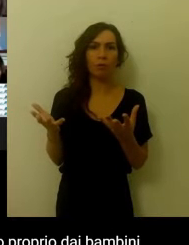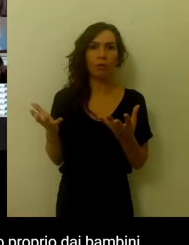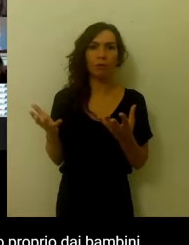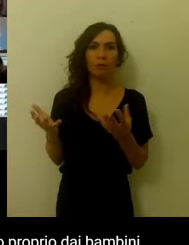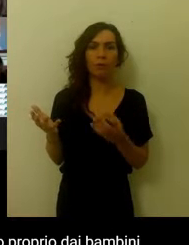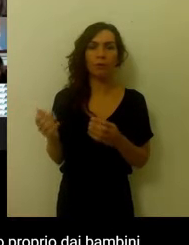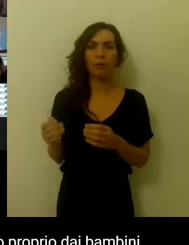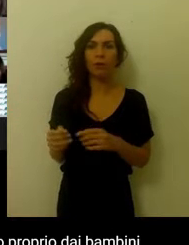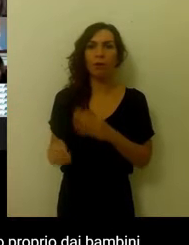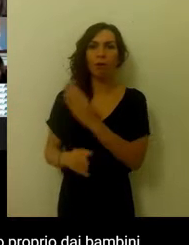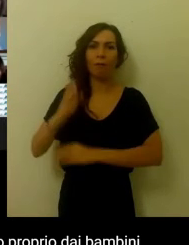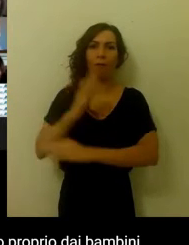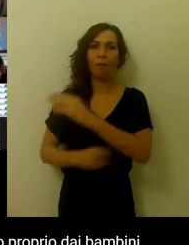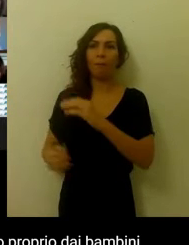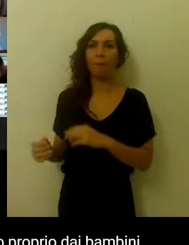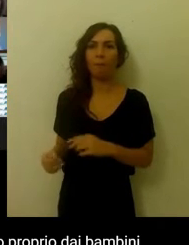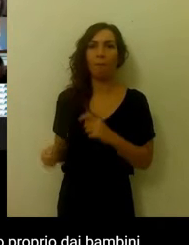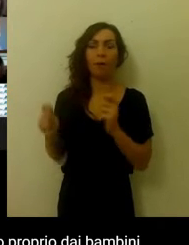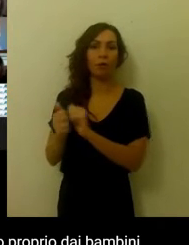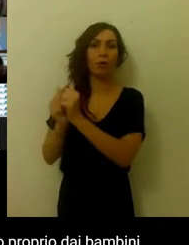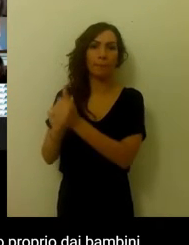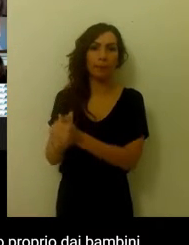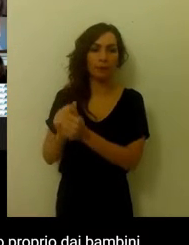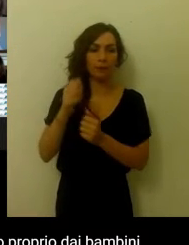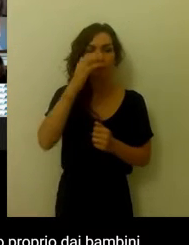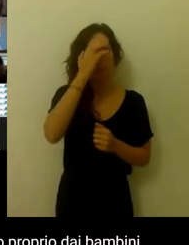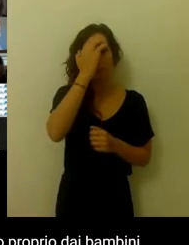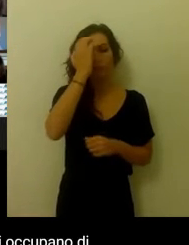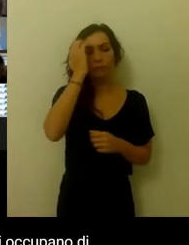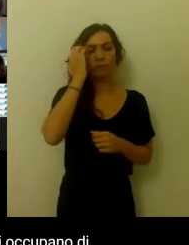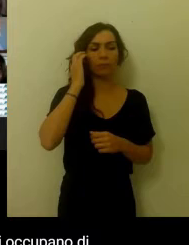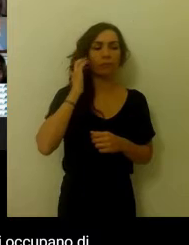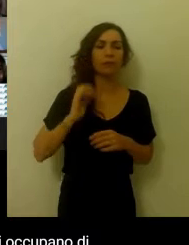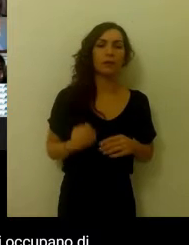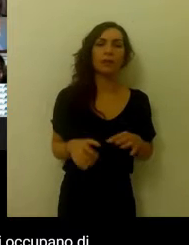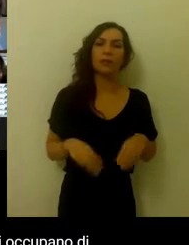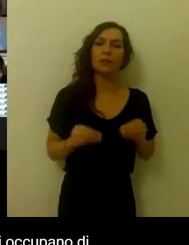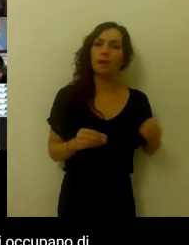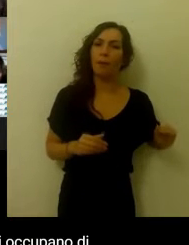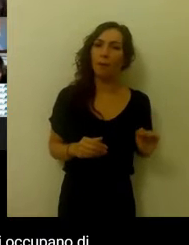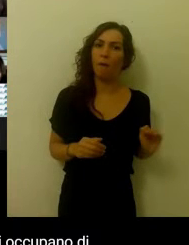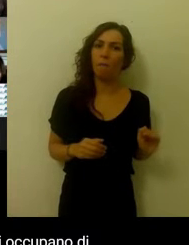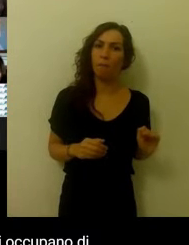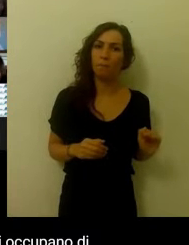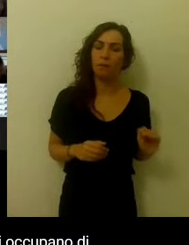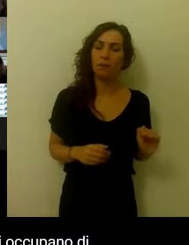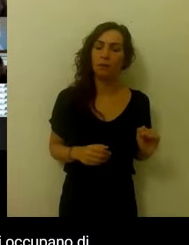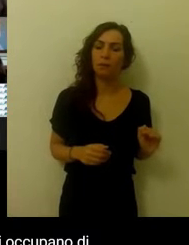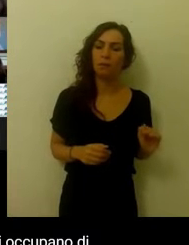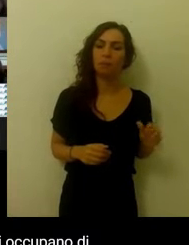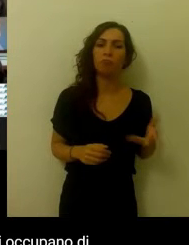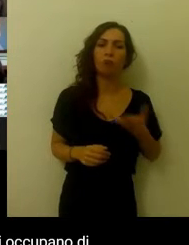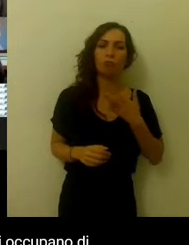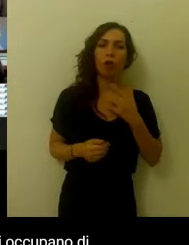Come possiamo sviluppare il secco orporeo? Partendo proprio dai bambini. Ci sono le